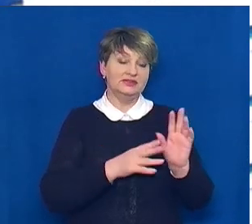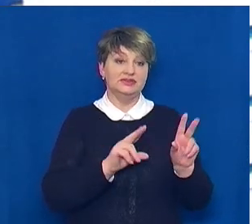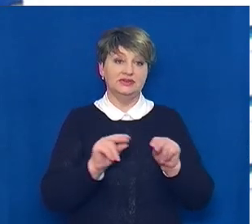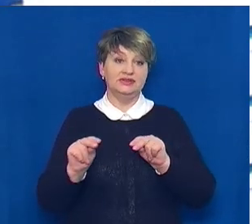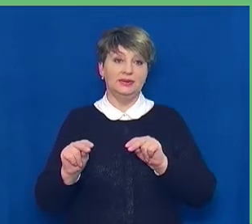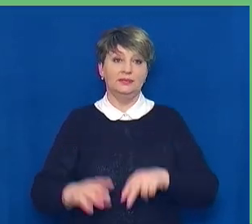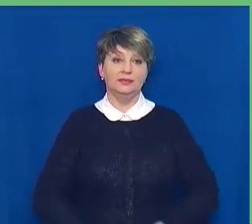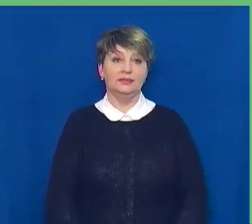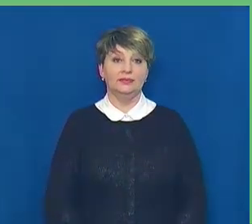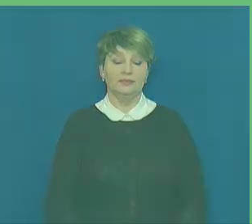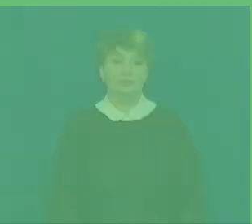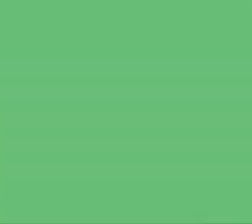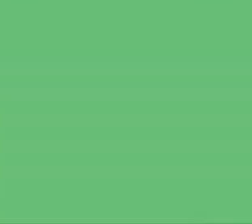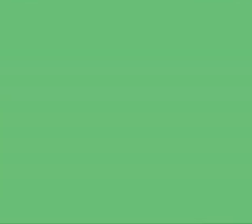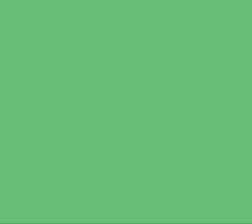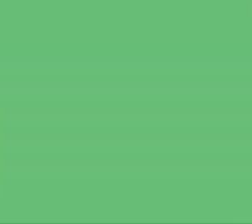зустрічі.